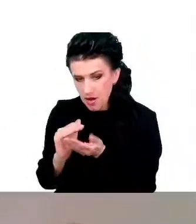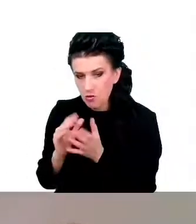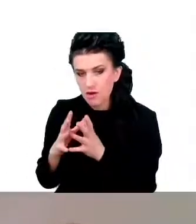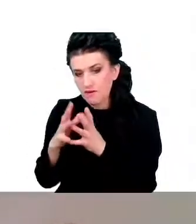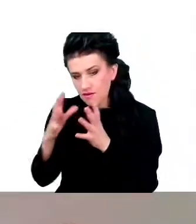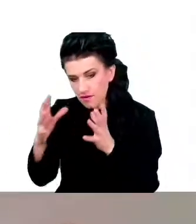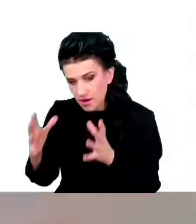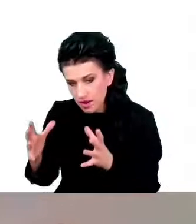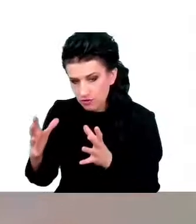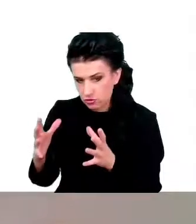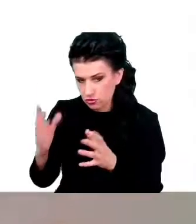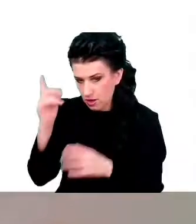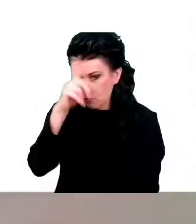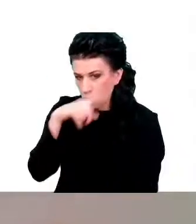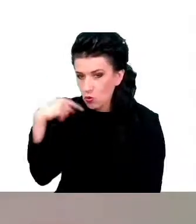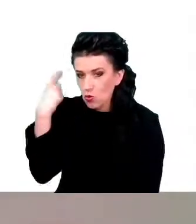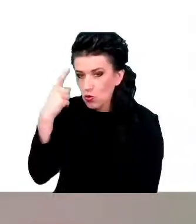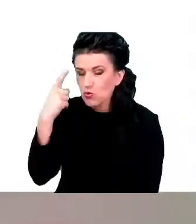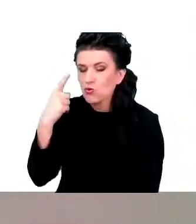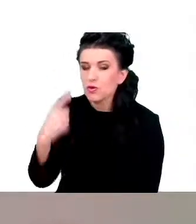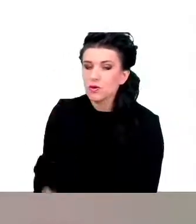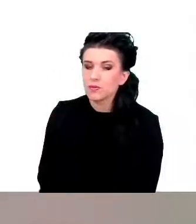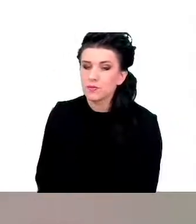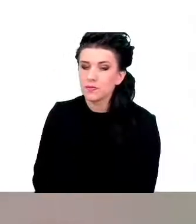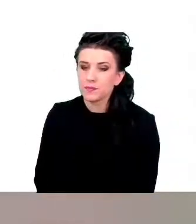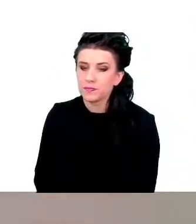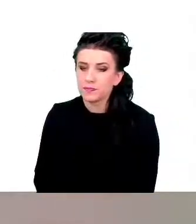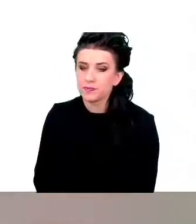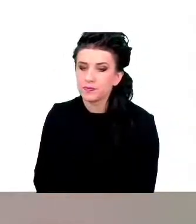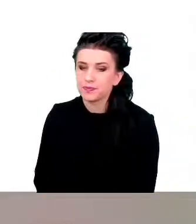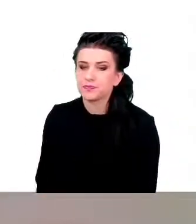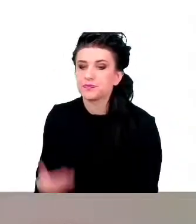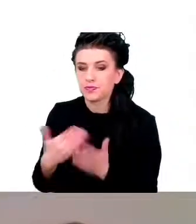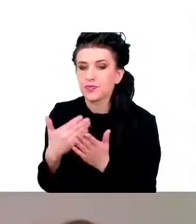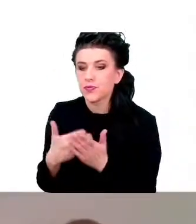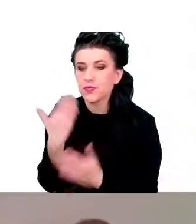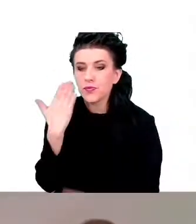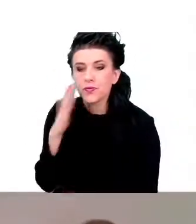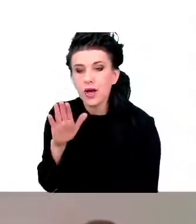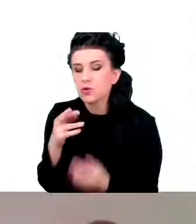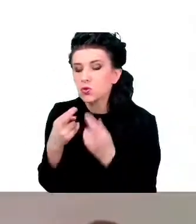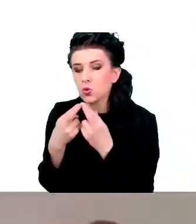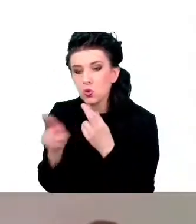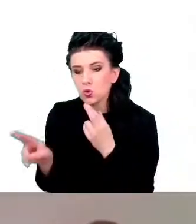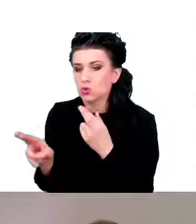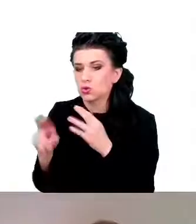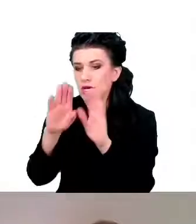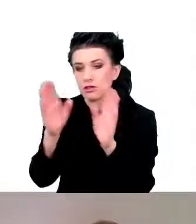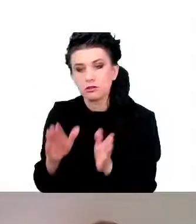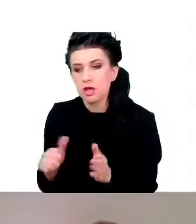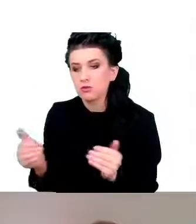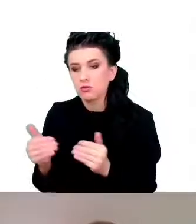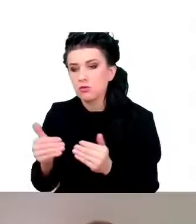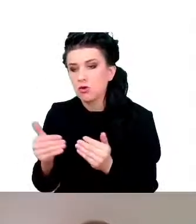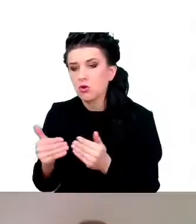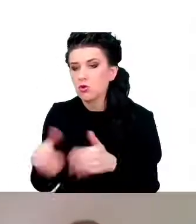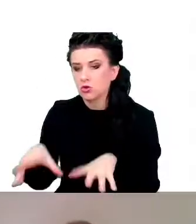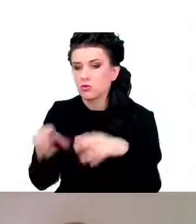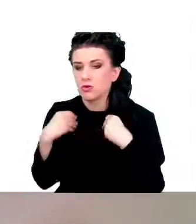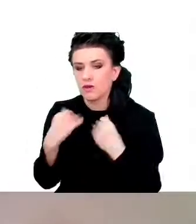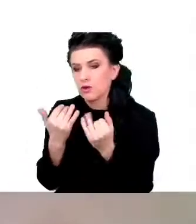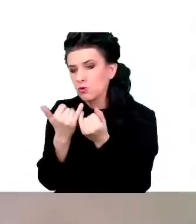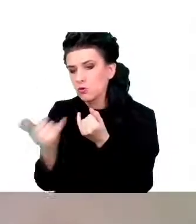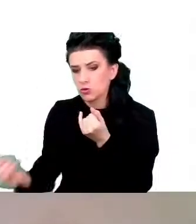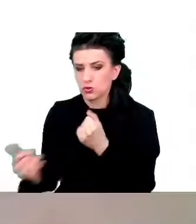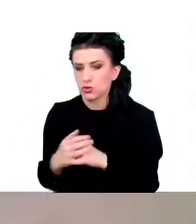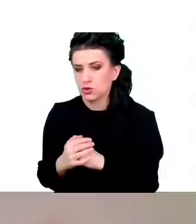Bardzo morfologicznie, czyli morfologicznie są bardzo zróżnicywane, czyli ich kształty mogą przybierać różne kształty. Co